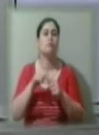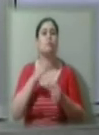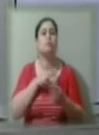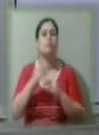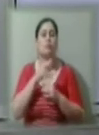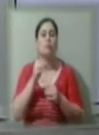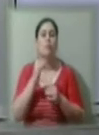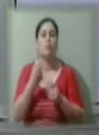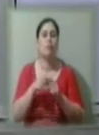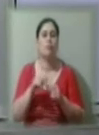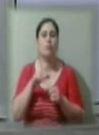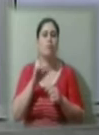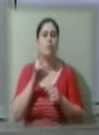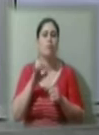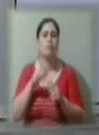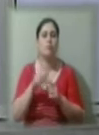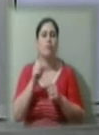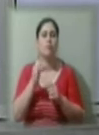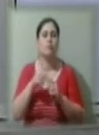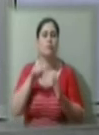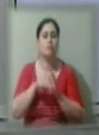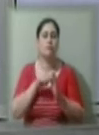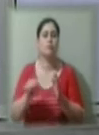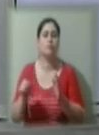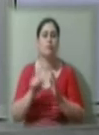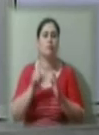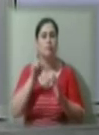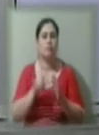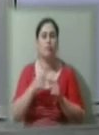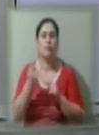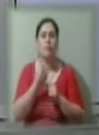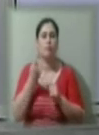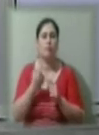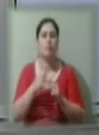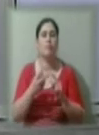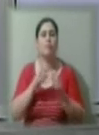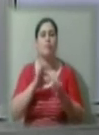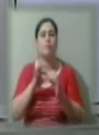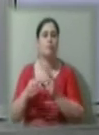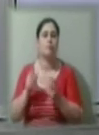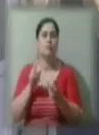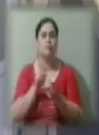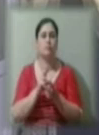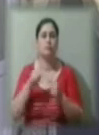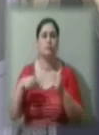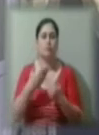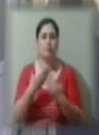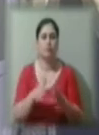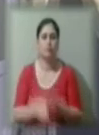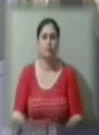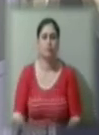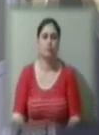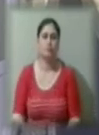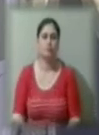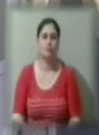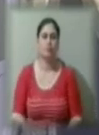адаптації внутрішньопереміщених осіб в області. Подробиці зустрічі у наступному сюжеті. На зустріч